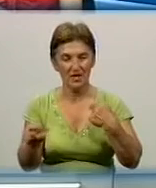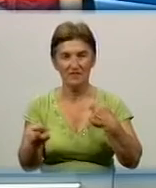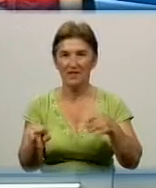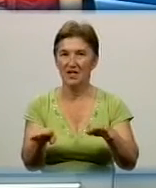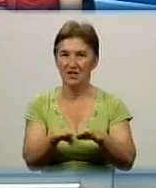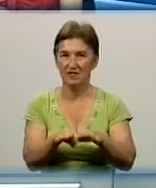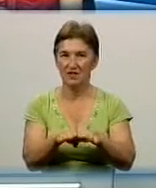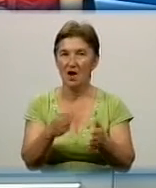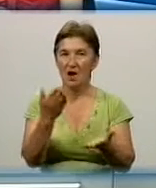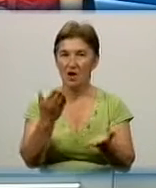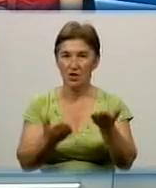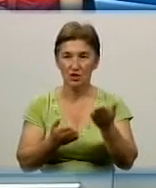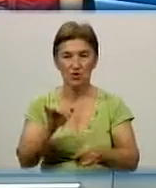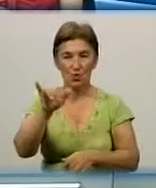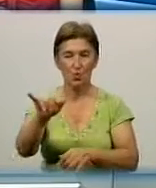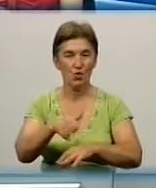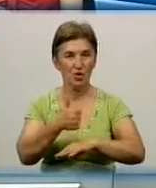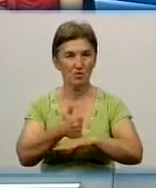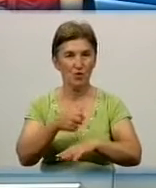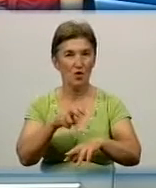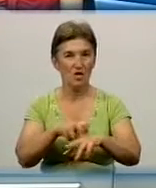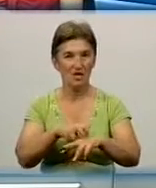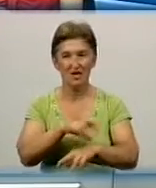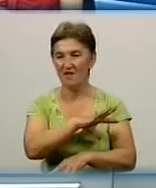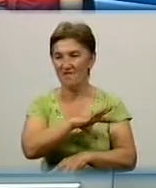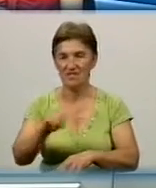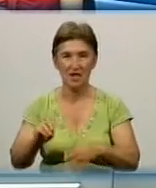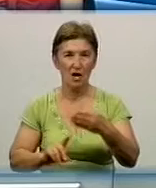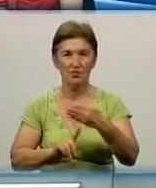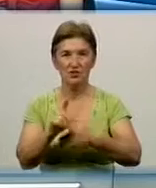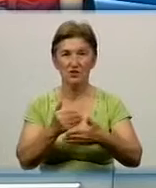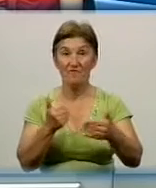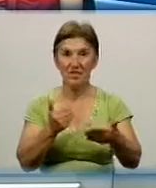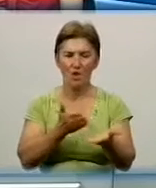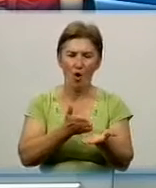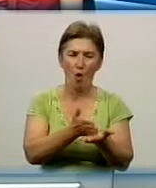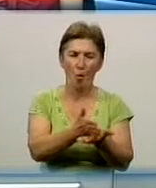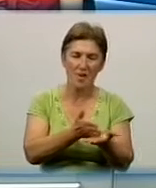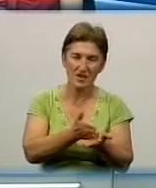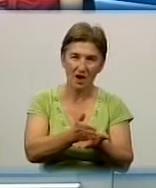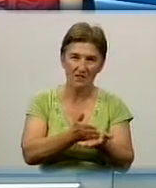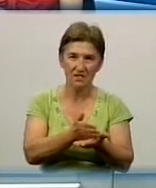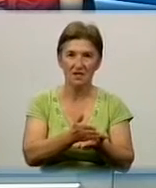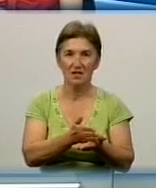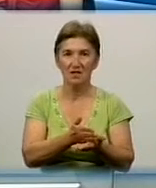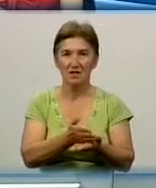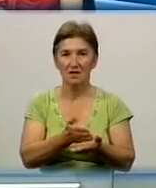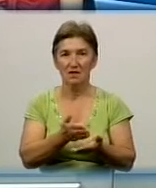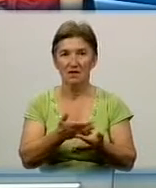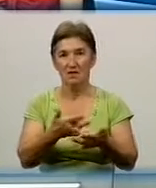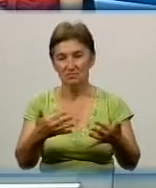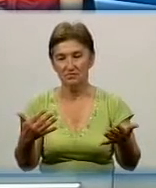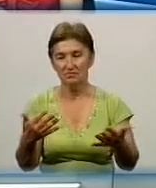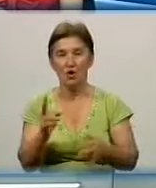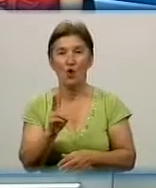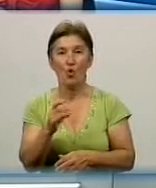Сьогодні у головного лікаря там все було, починаючи від операції, закінчуючи якимось комунальними